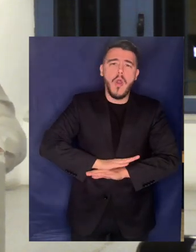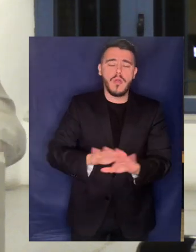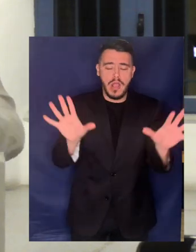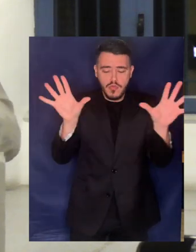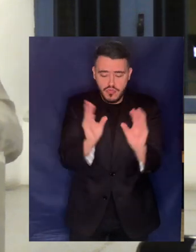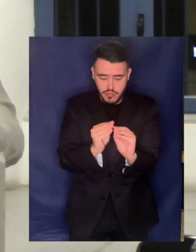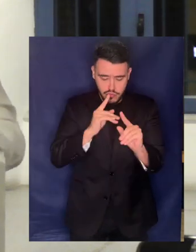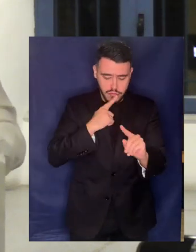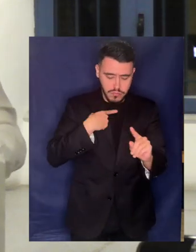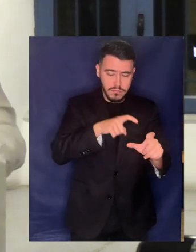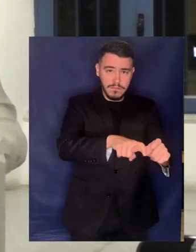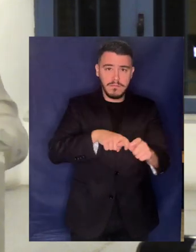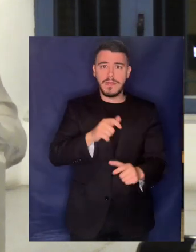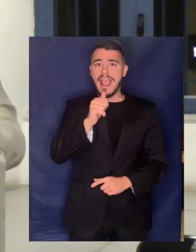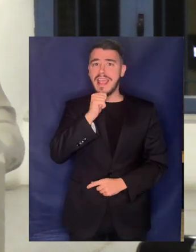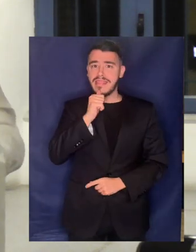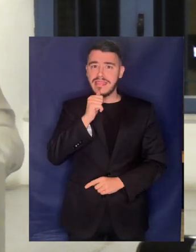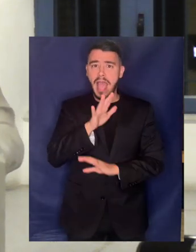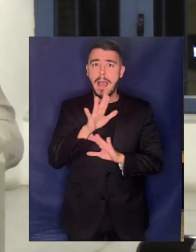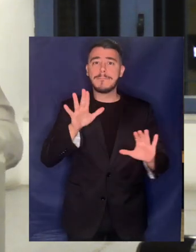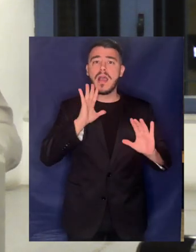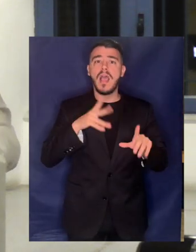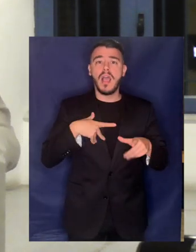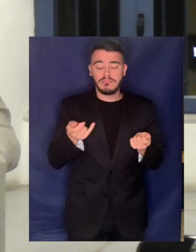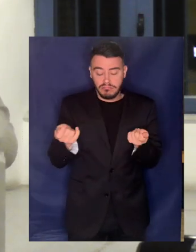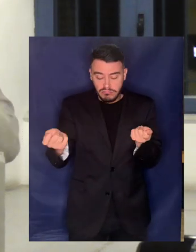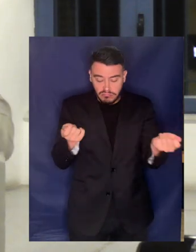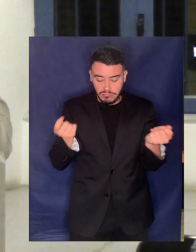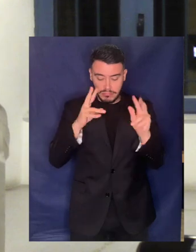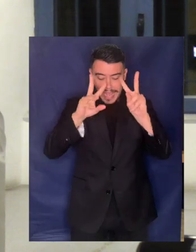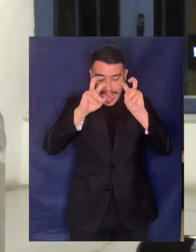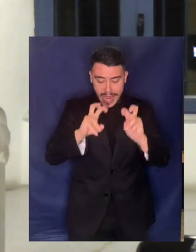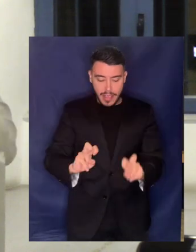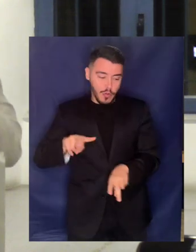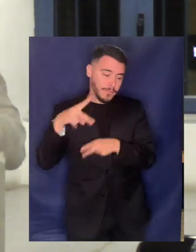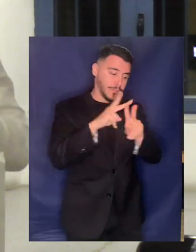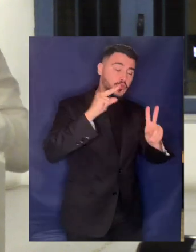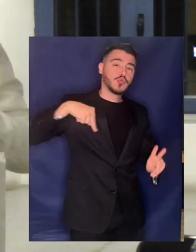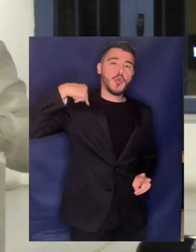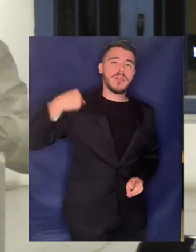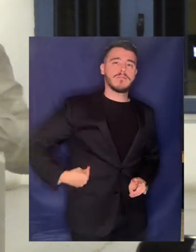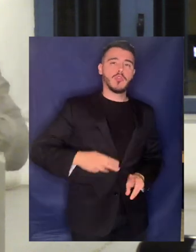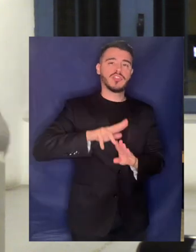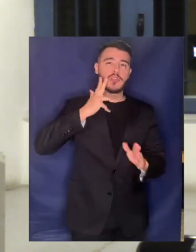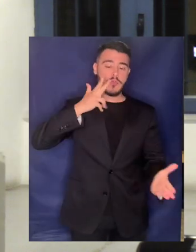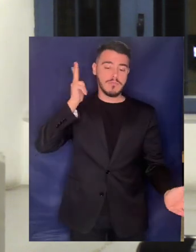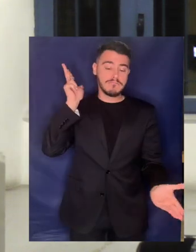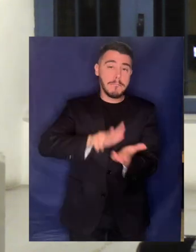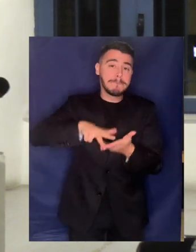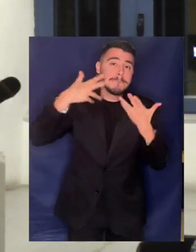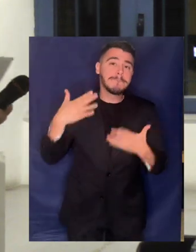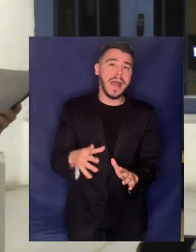ΙΔΑΠ πρέπει να είναι στον άμεσο δημόσιο έλεγχο Αυτά από μένα και σας ευχαριστώ πολύ